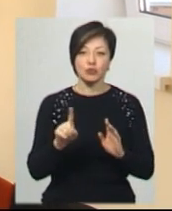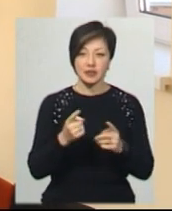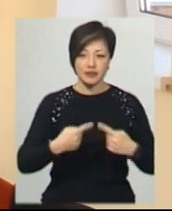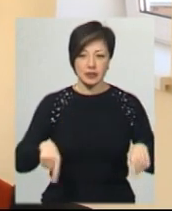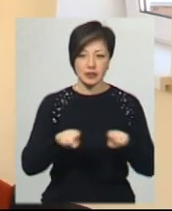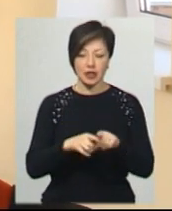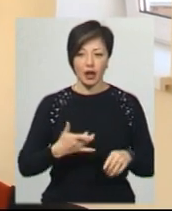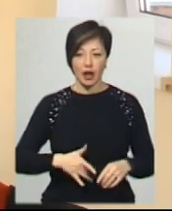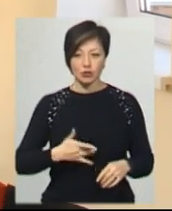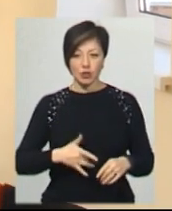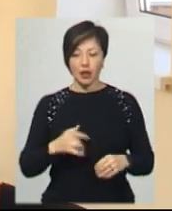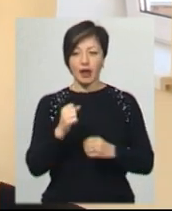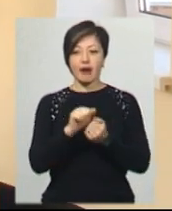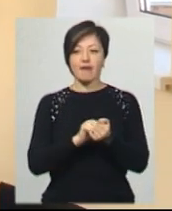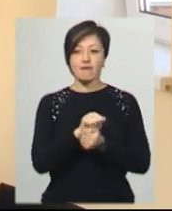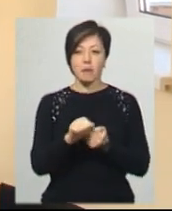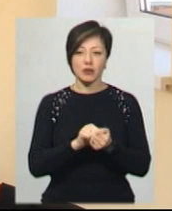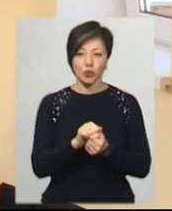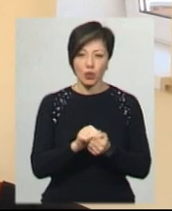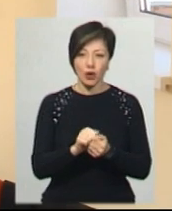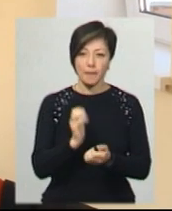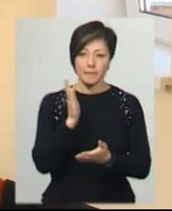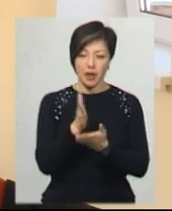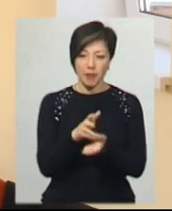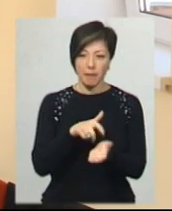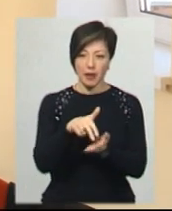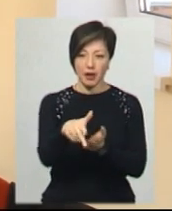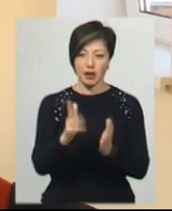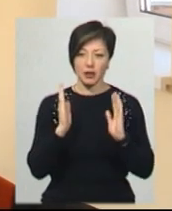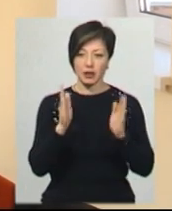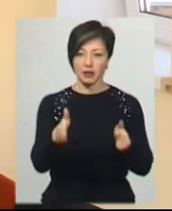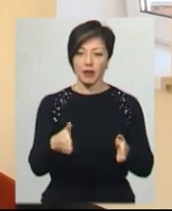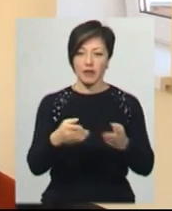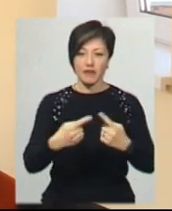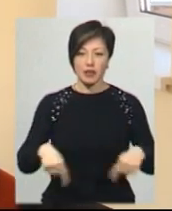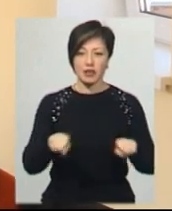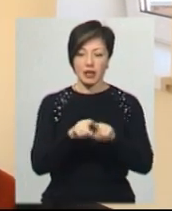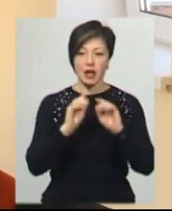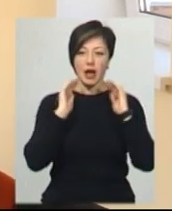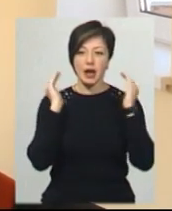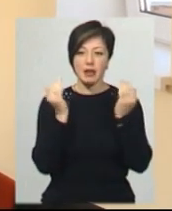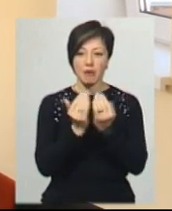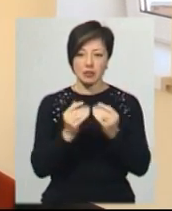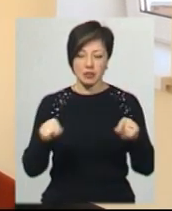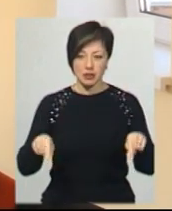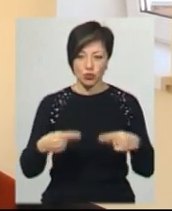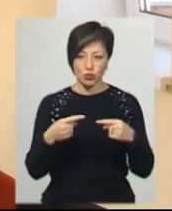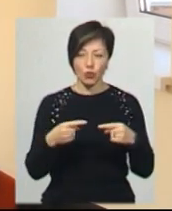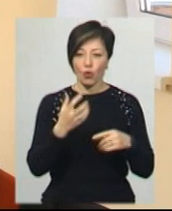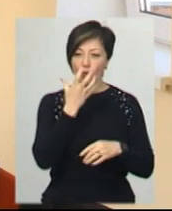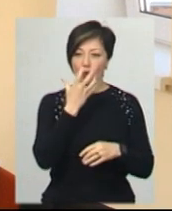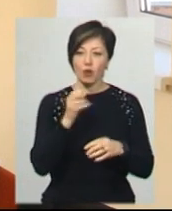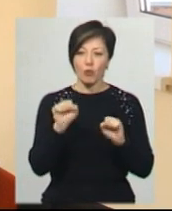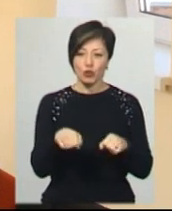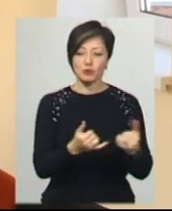відділені гастроентерології та ревматології, які мають прямий перехід до відділення реанімації та анестезіології. В ці відділення ми можемо